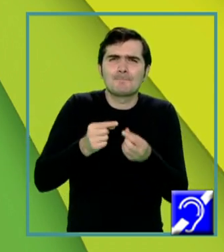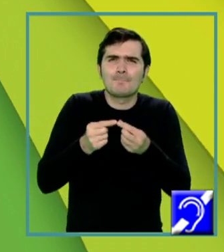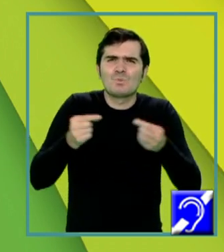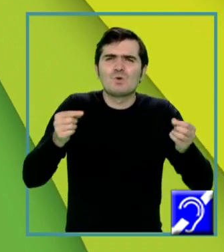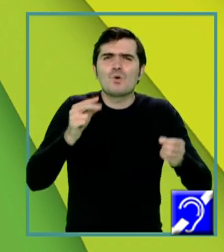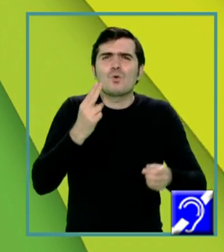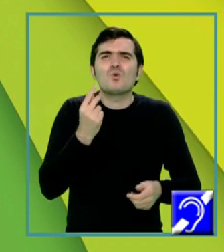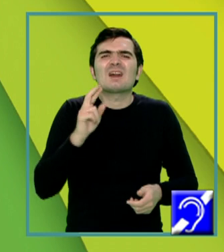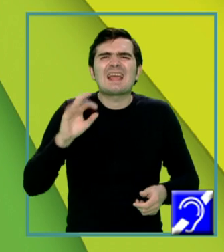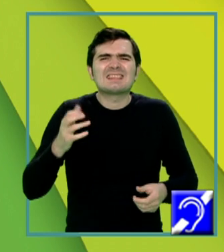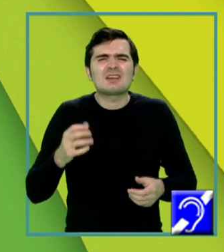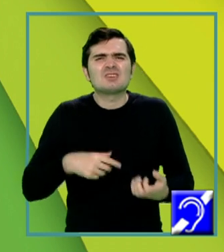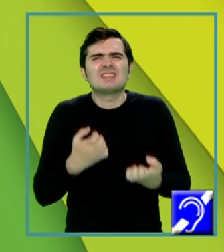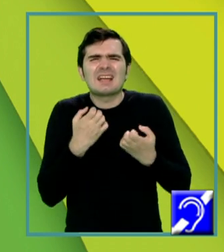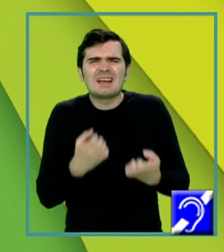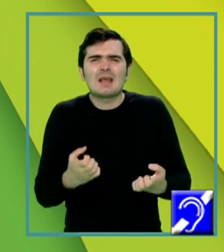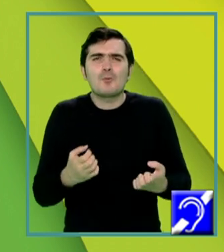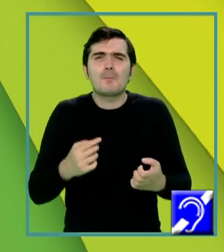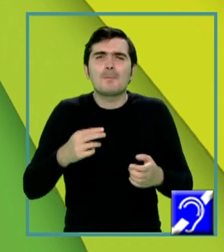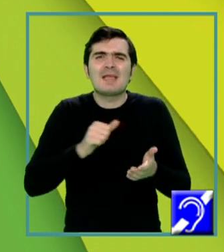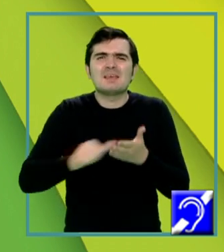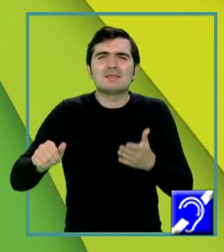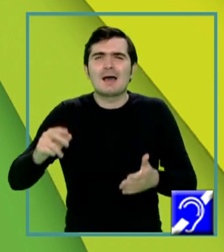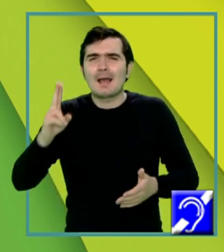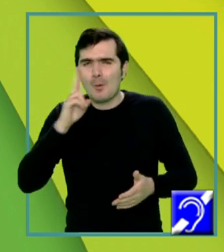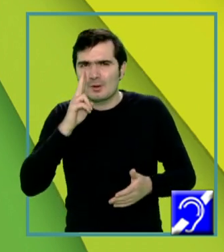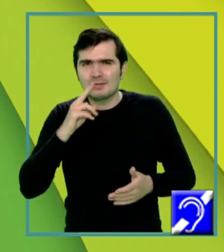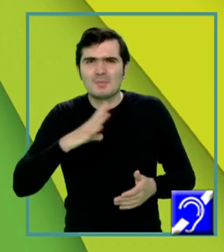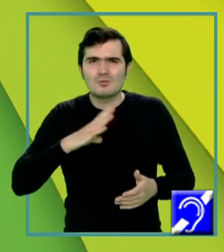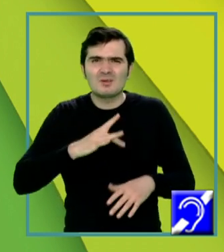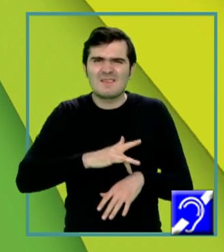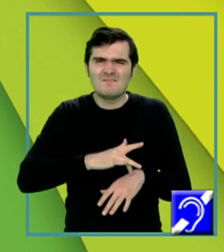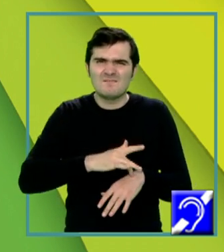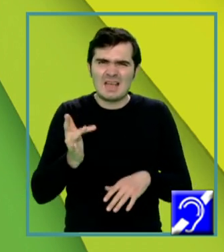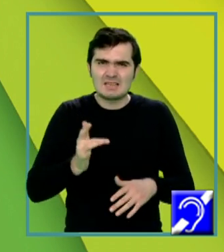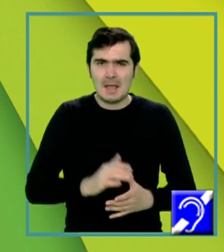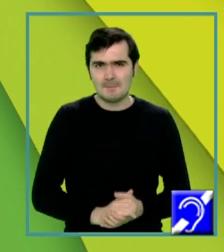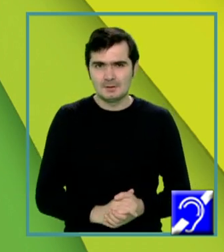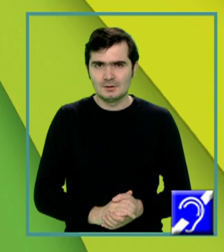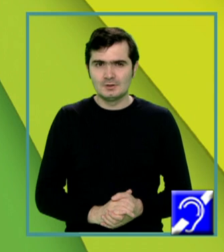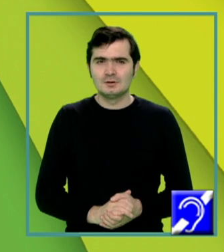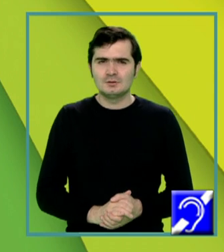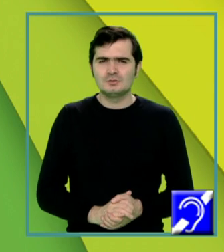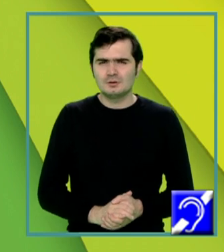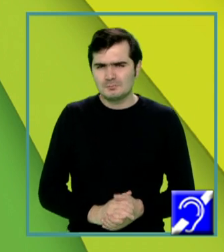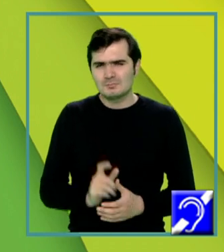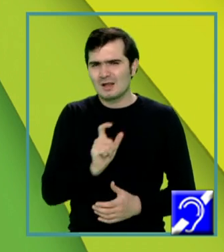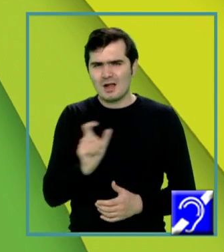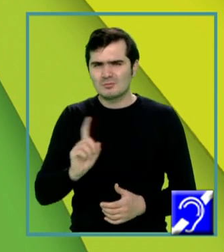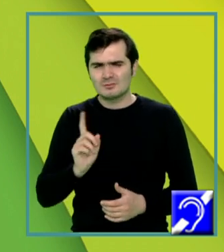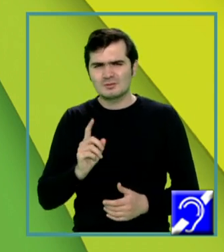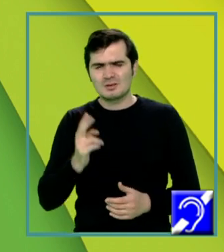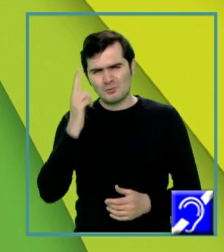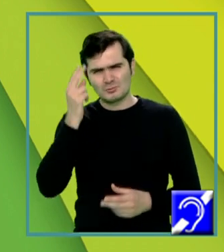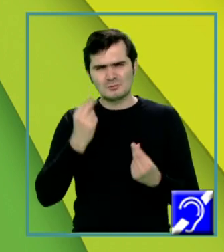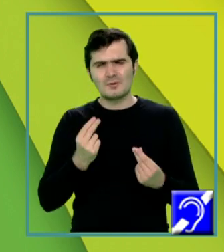îngreunarea eliminării urinei și la predispoziții la infecții urinare. Și care este pusă, deși cauza este încă nu foarte